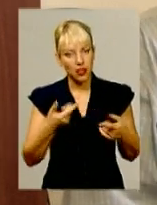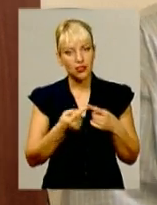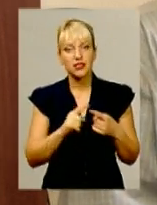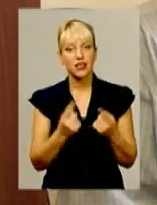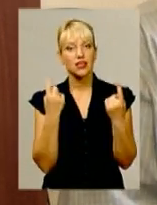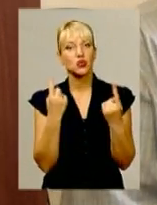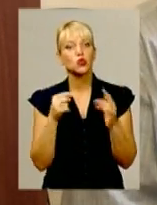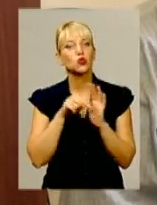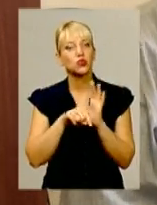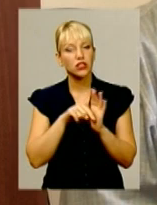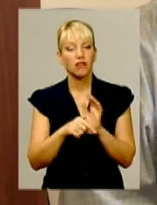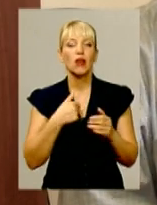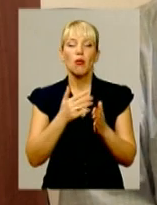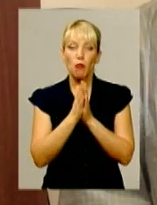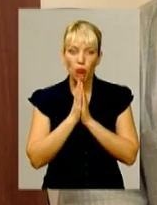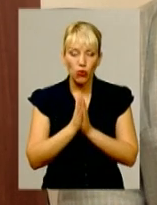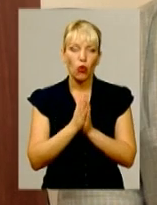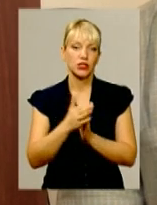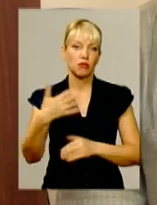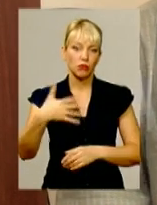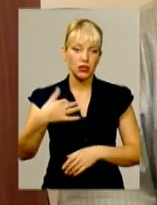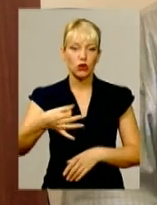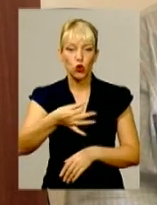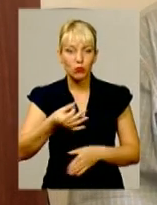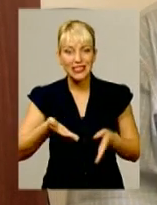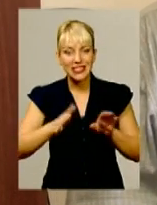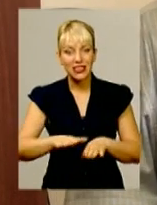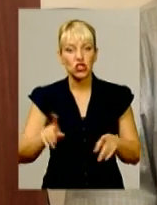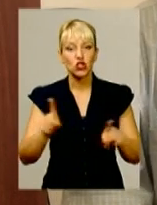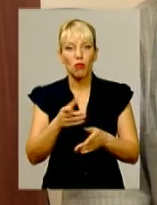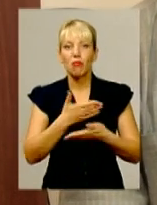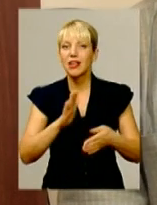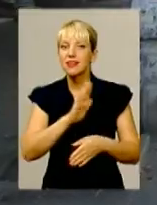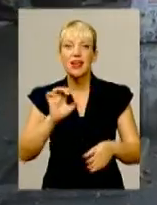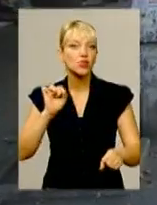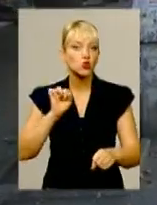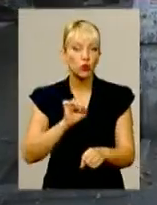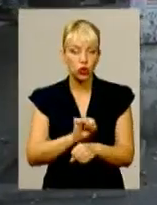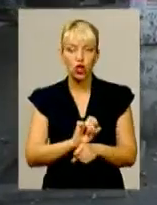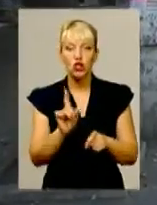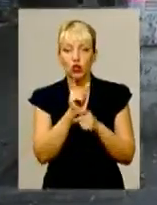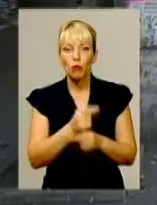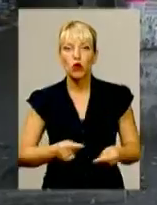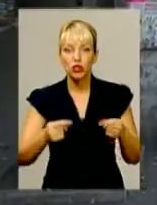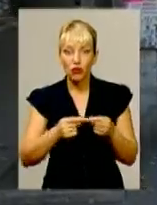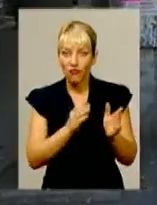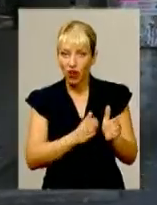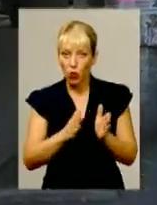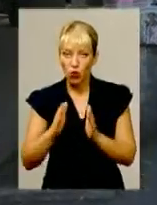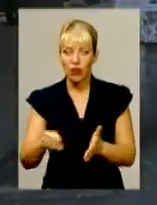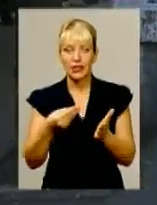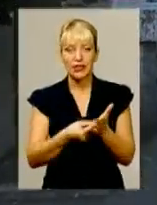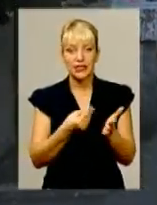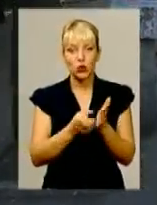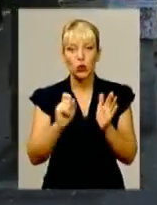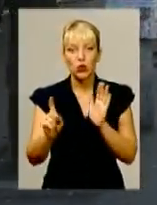суттєві. Ми просимо тих 50 копійок залишити тільки для того, щоб ми не зупинилися. Аби остаточно врегулювати ціну на проїзд, повинні